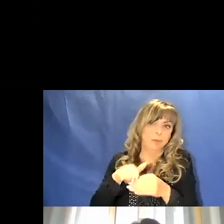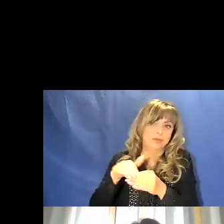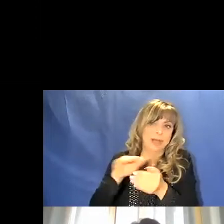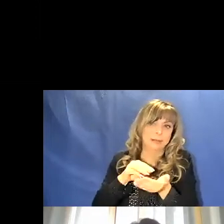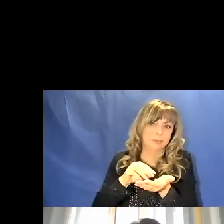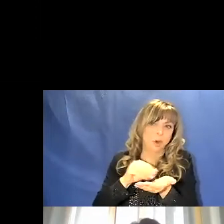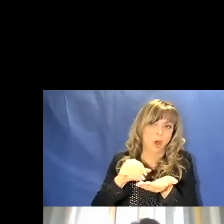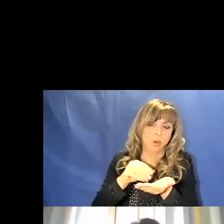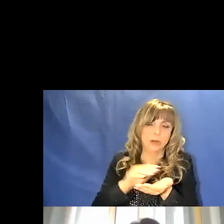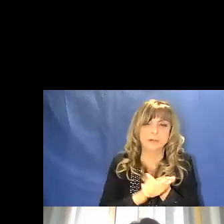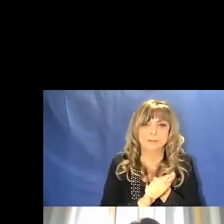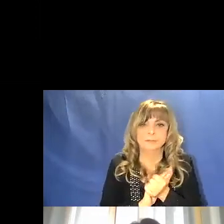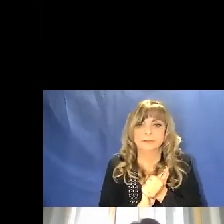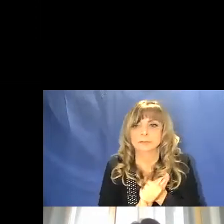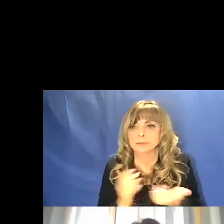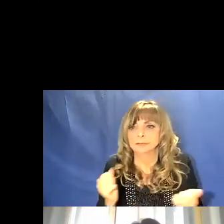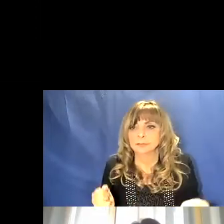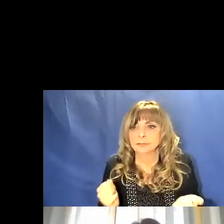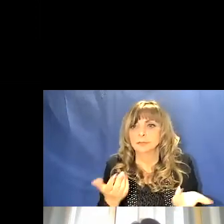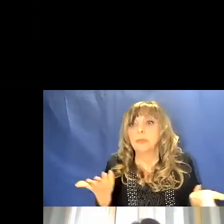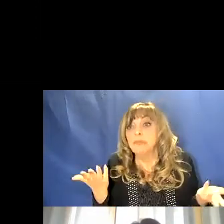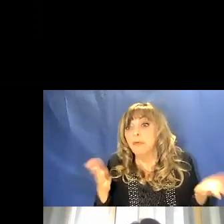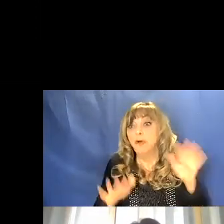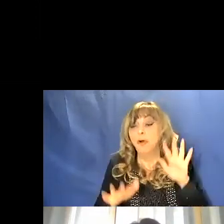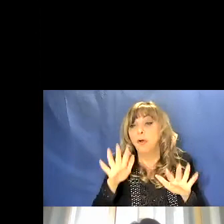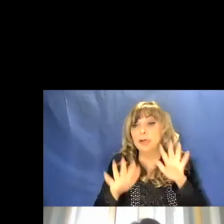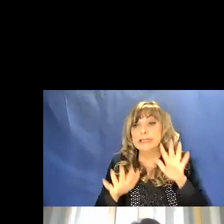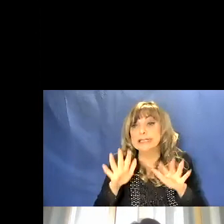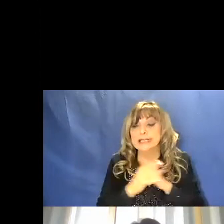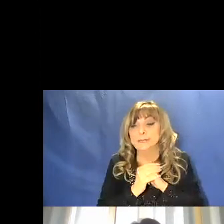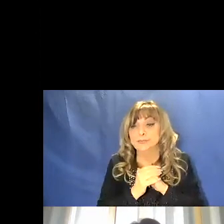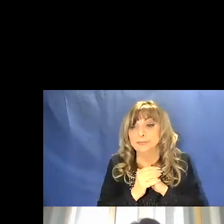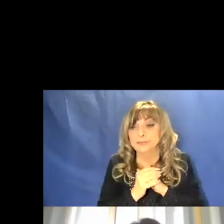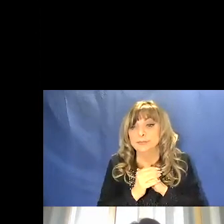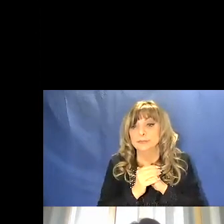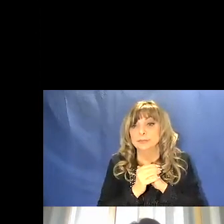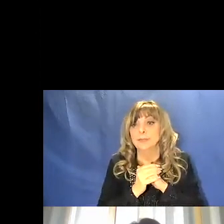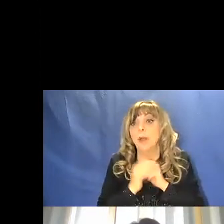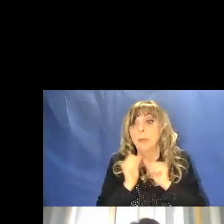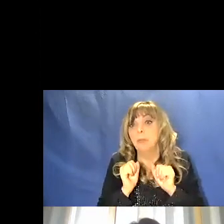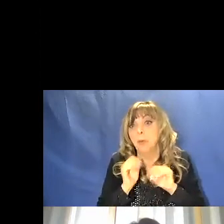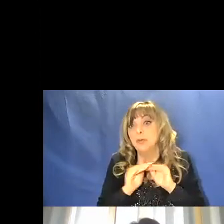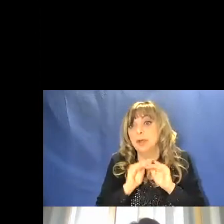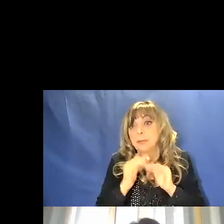possiamo escludere anche l'impiego di pitture corporali